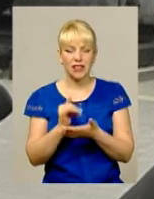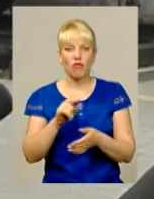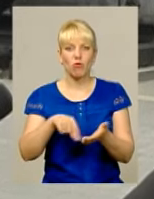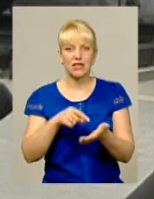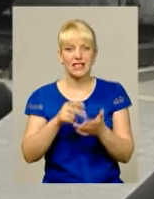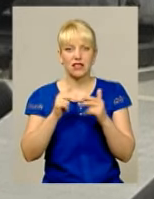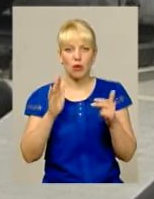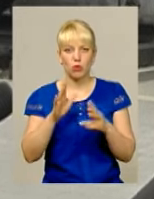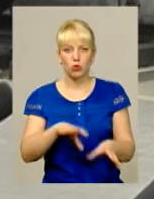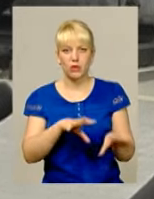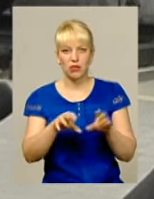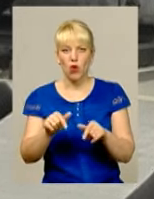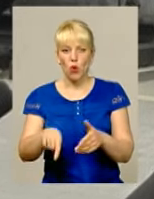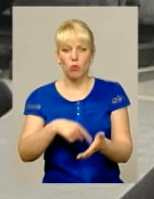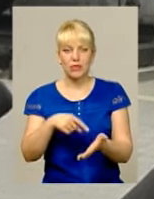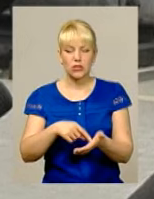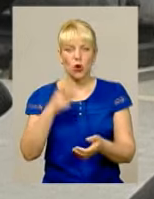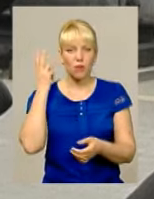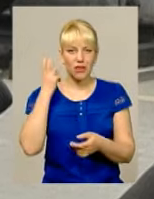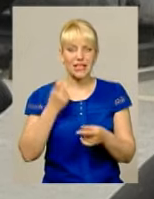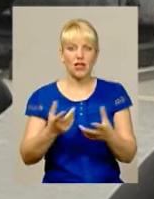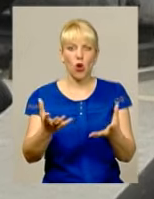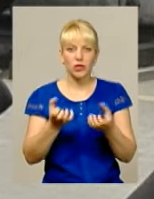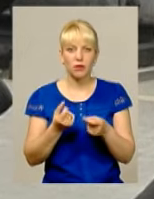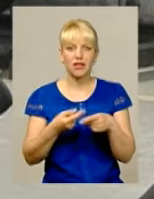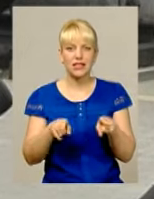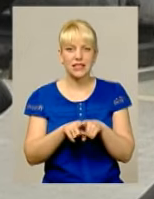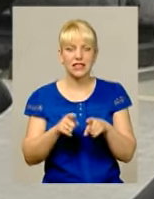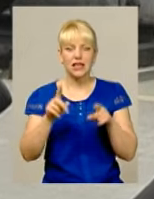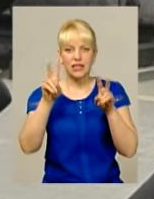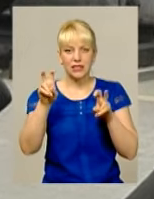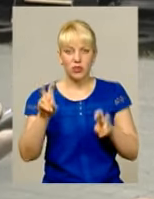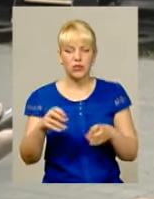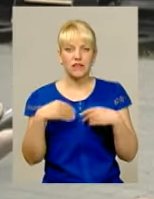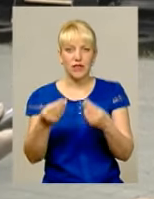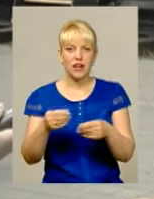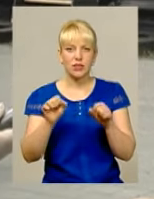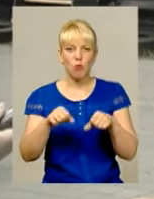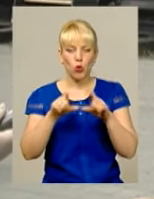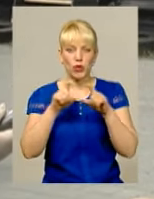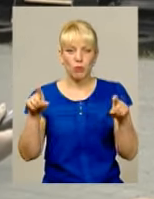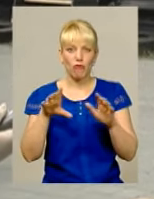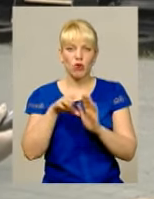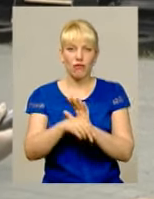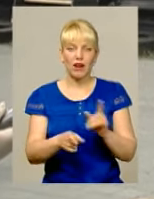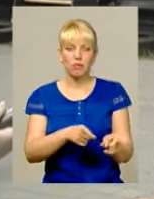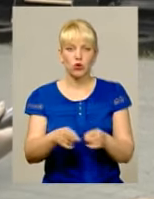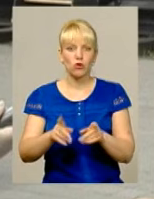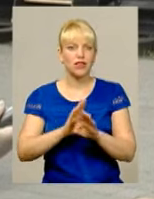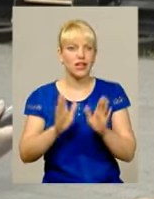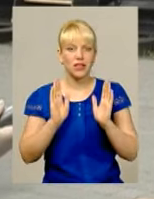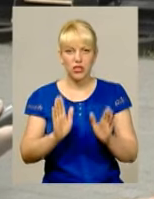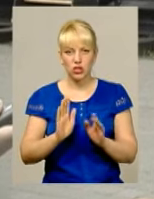передислоковано до міста Хмельницького Отримання таких статусів дасть змогу департаменту Провадити підготовку не лише